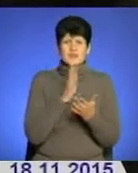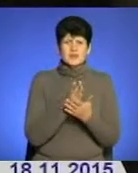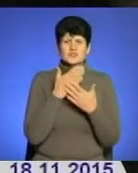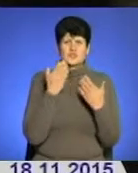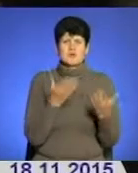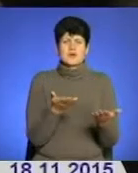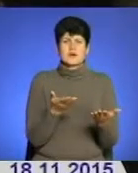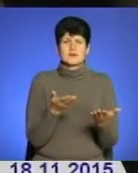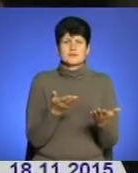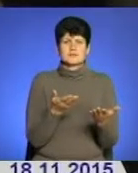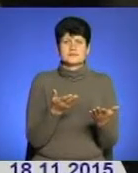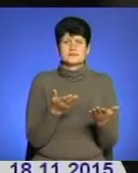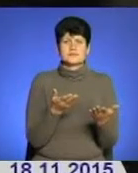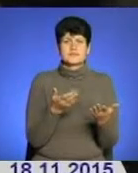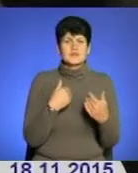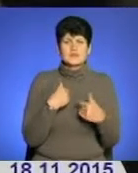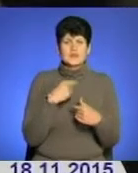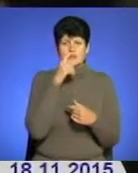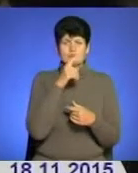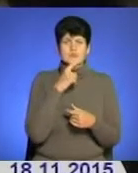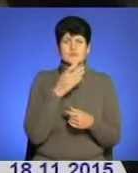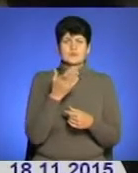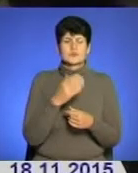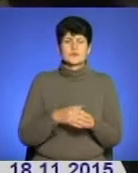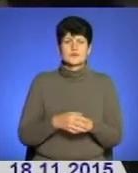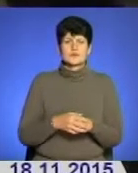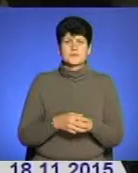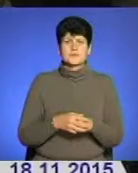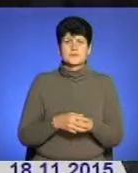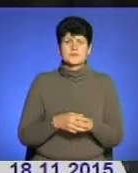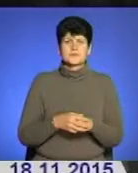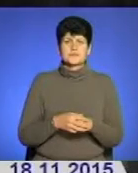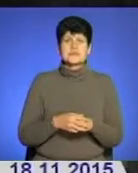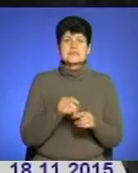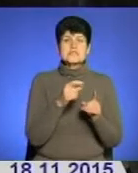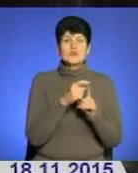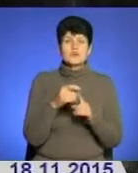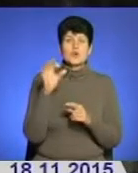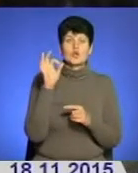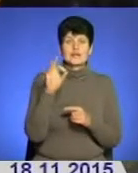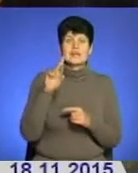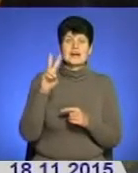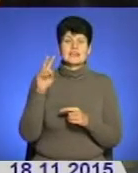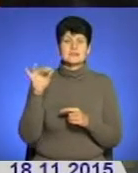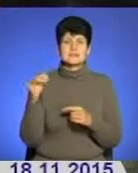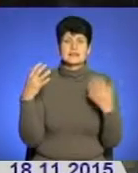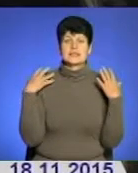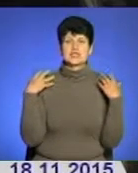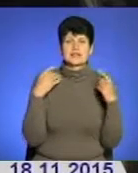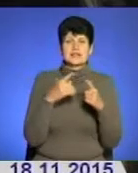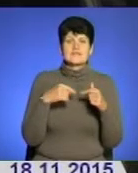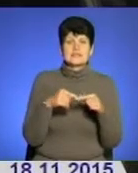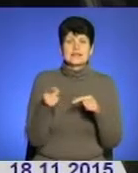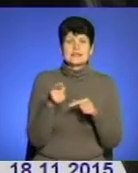немає. Я не розумію, чого тут так все просто холодим з рук. За словами Олега Якимця, начальника відділення